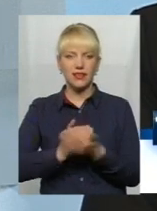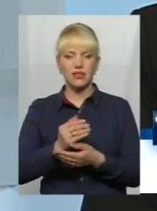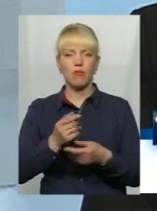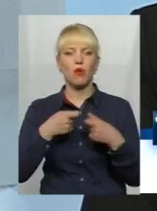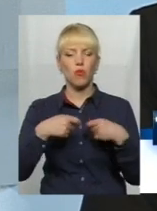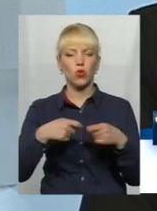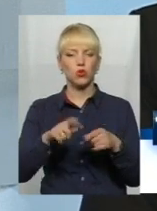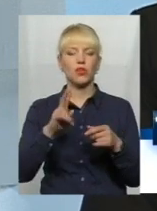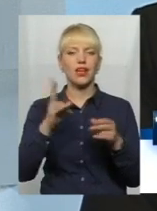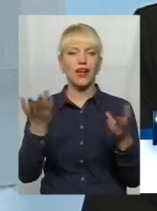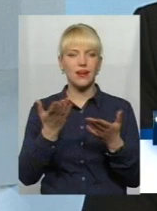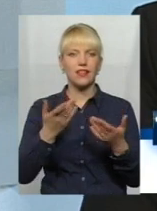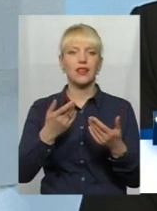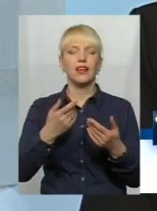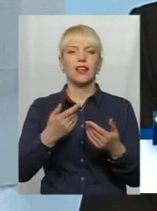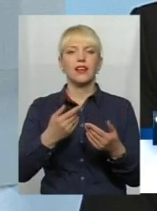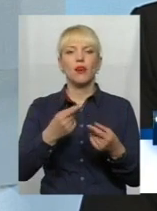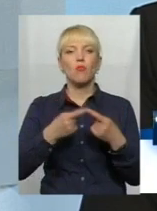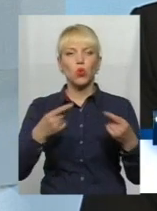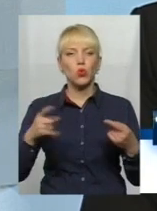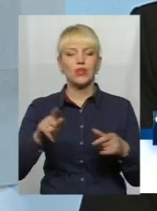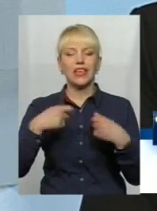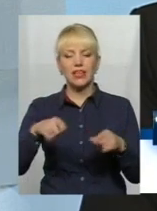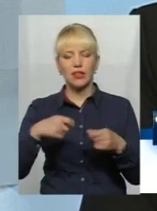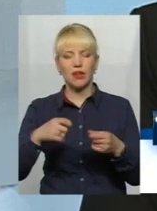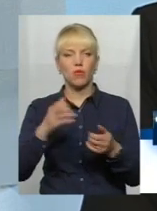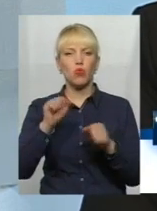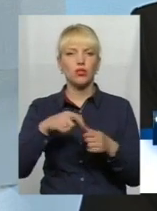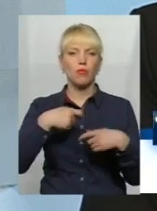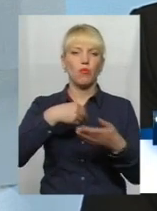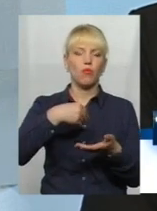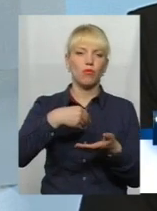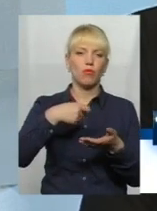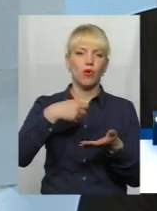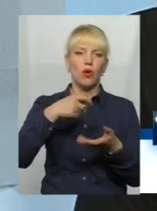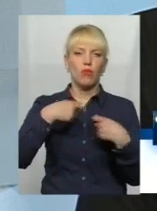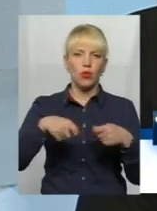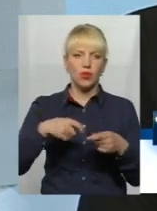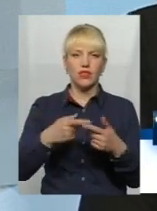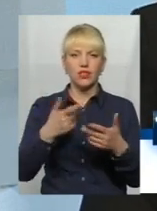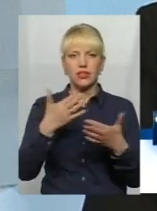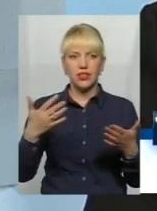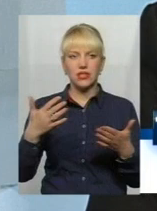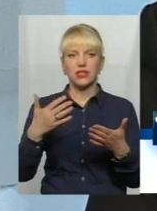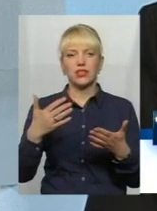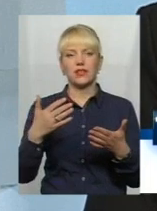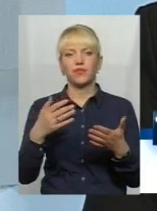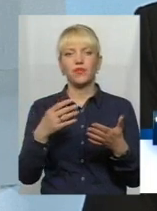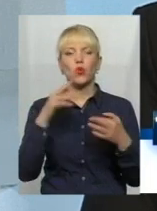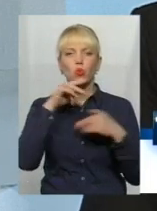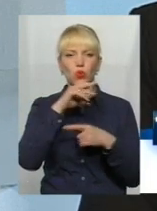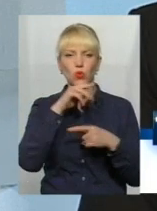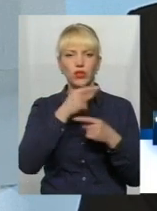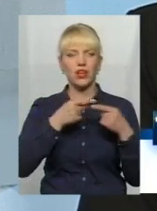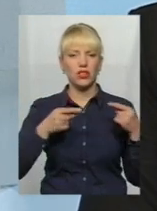місцях стихійної торгівлі, може реалізовуватися продукція, яка містить збудників, містить різні отруєнні речовини і мати